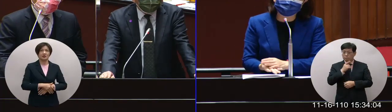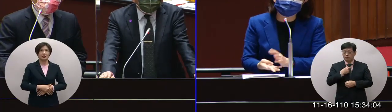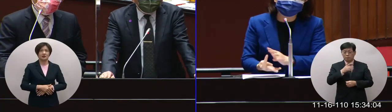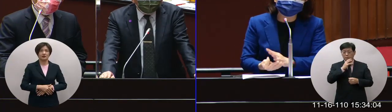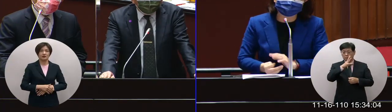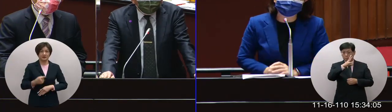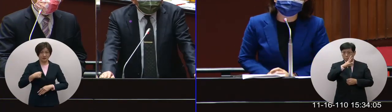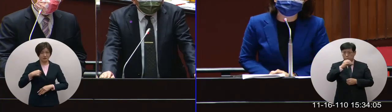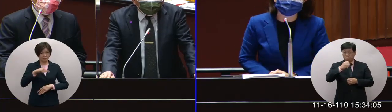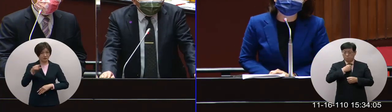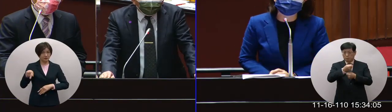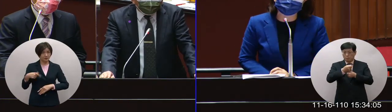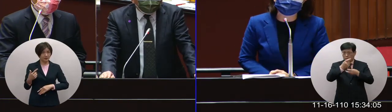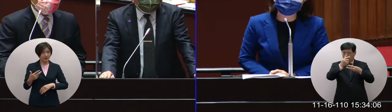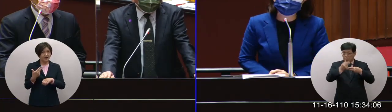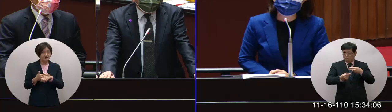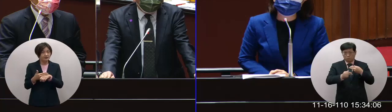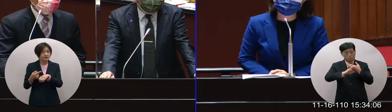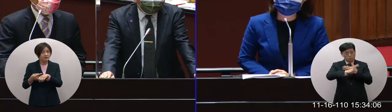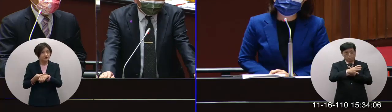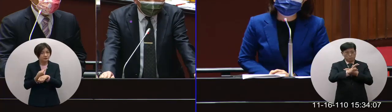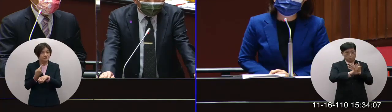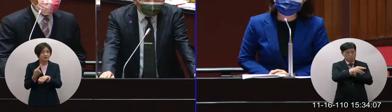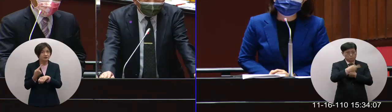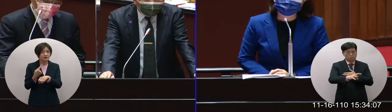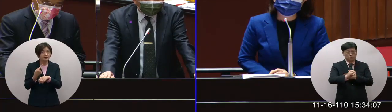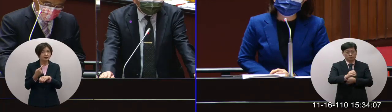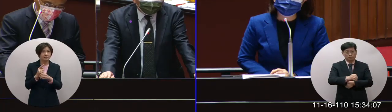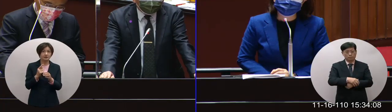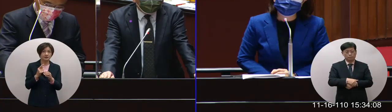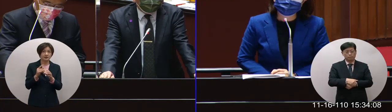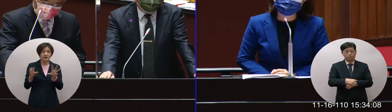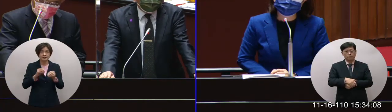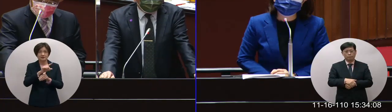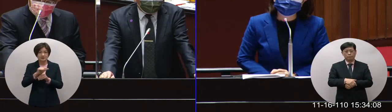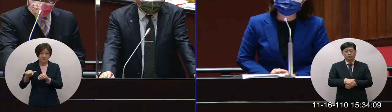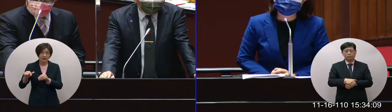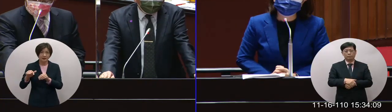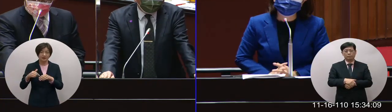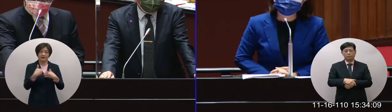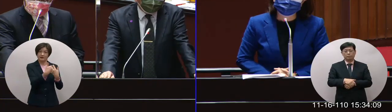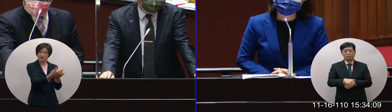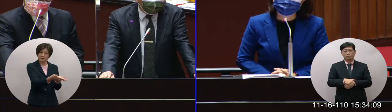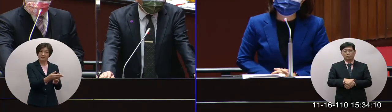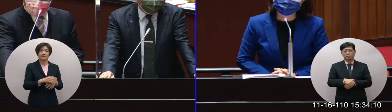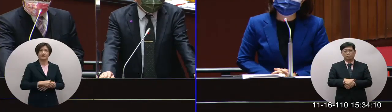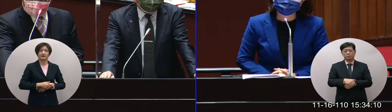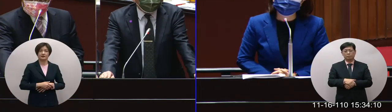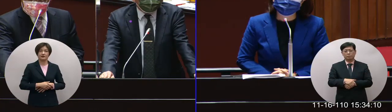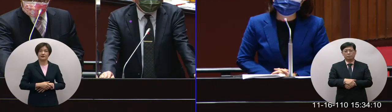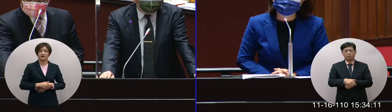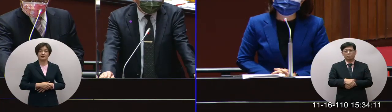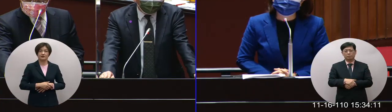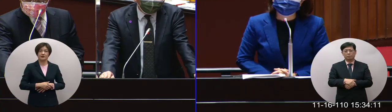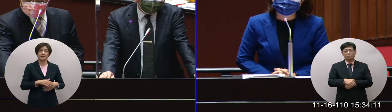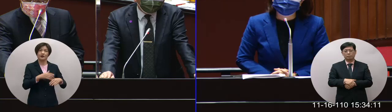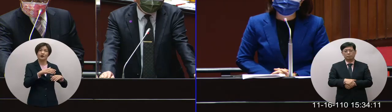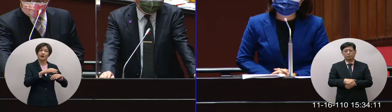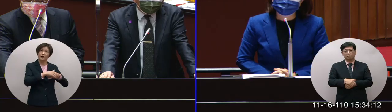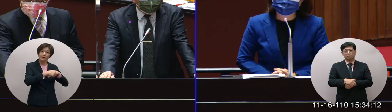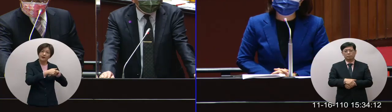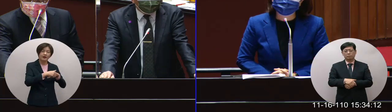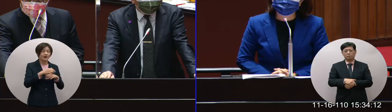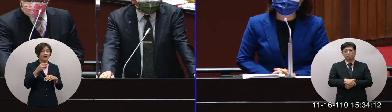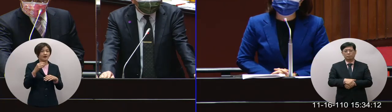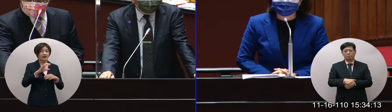巴拉圭之外我們還有聯絡什麼國家了嗎我們把技術性的資料提供給我們的相關的一些朋友或